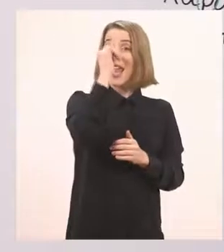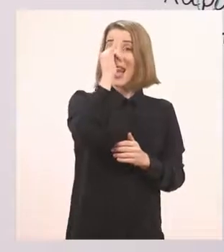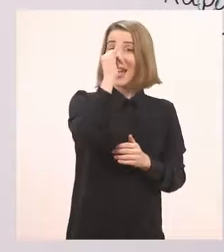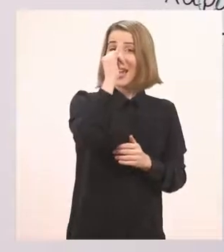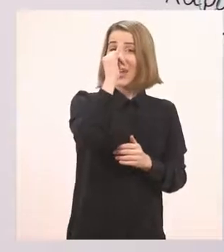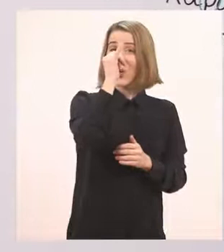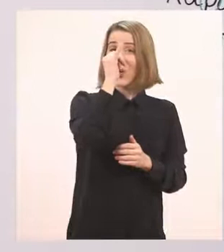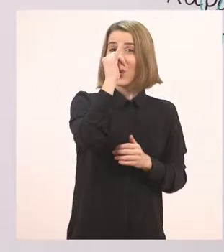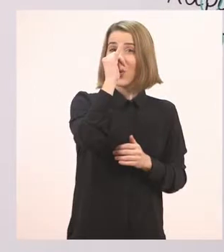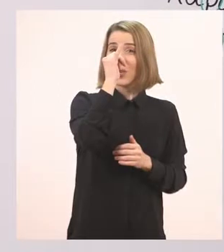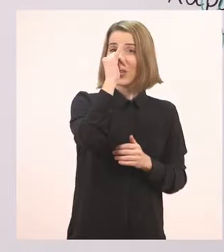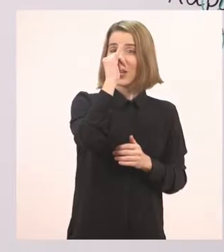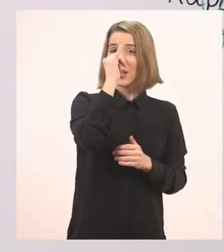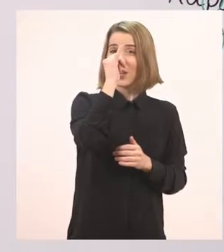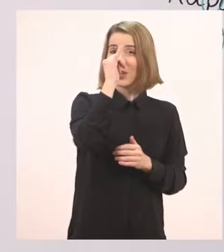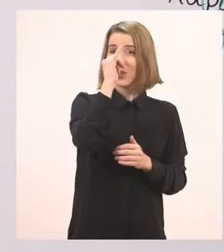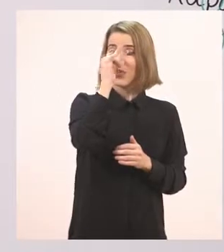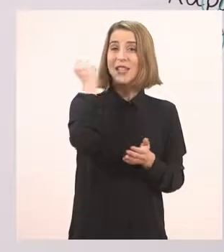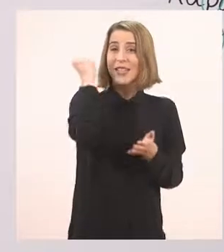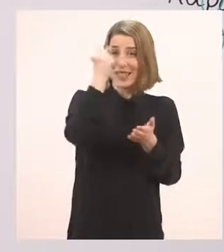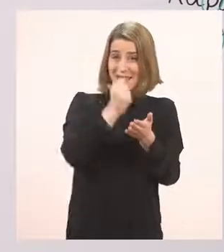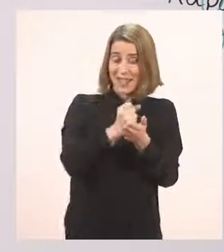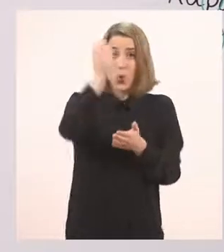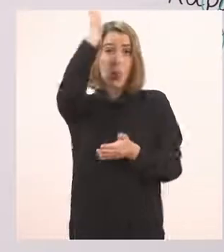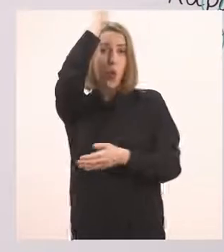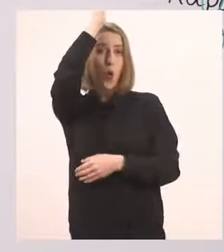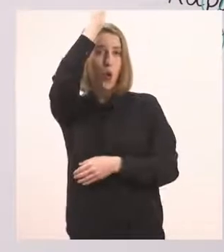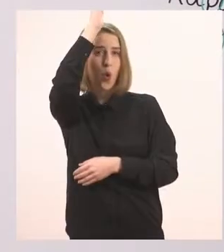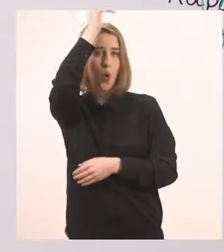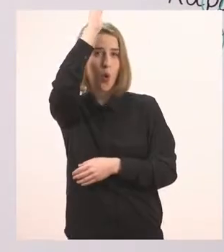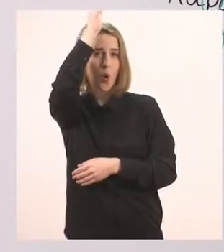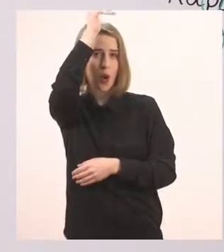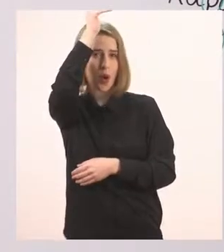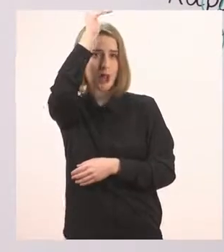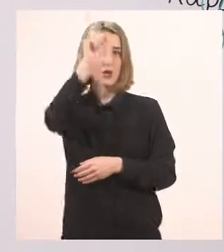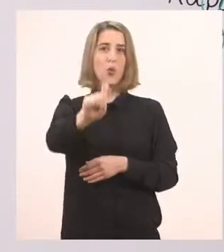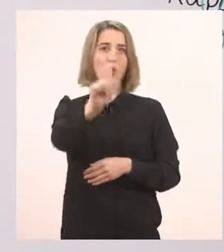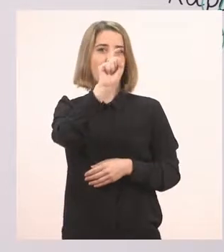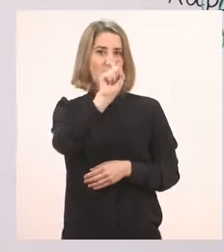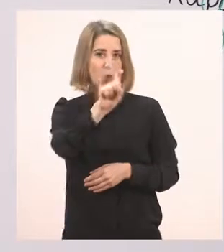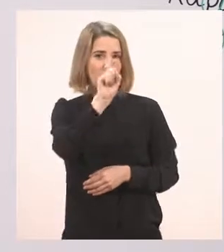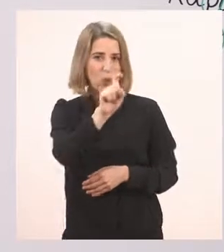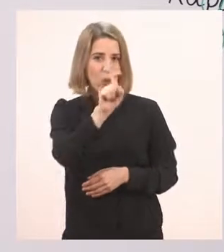Ρινόκερος και κόκορας. Κότα